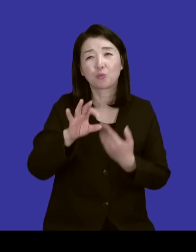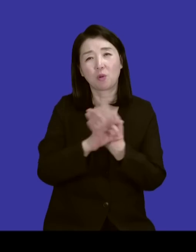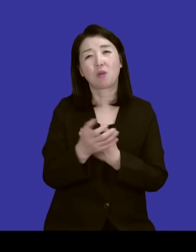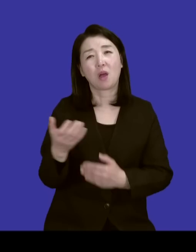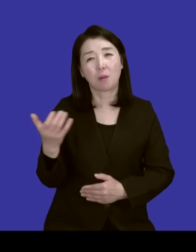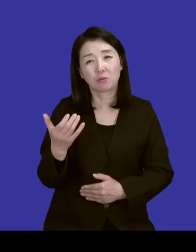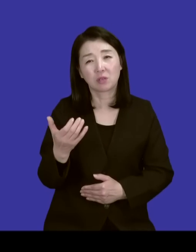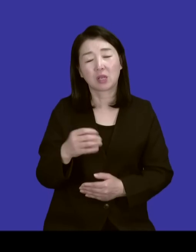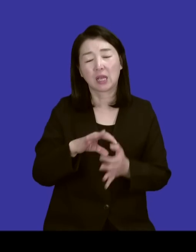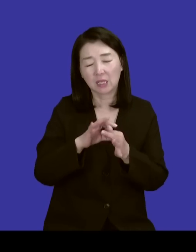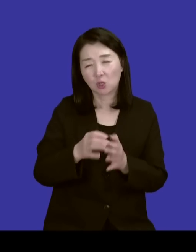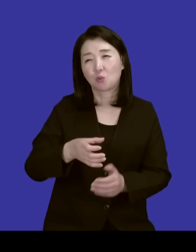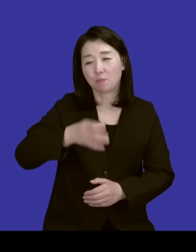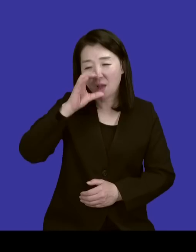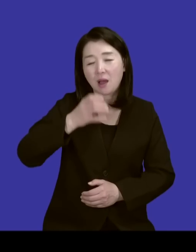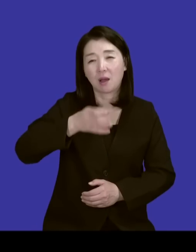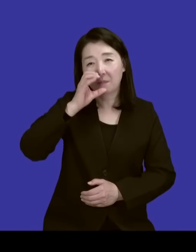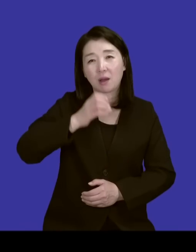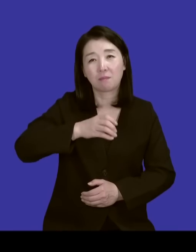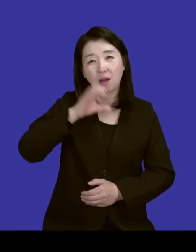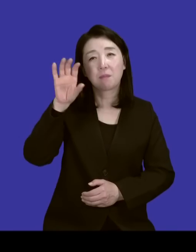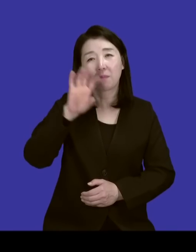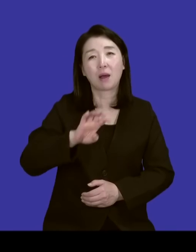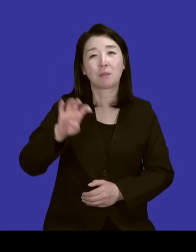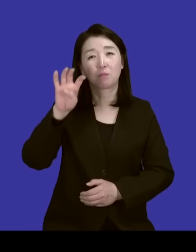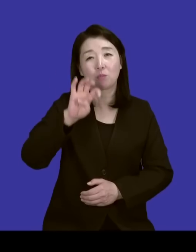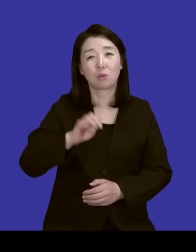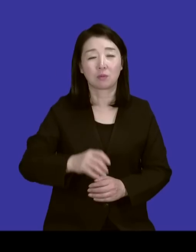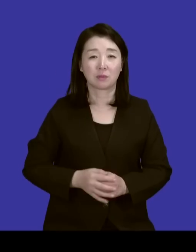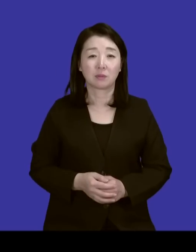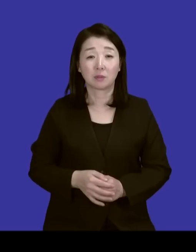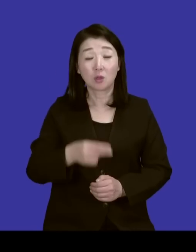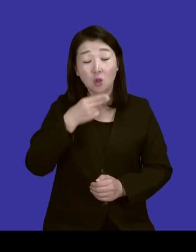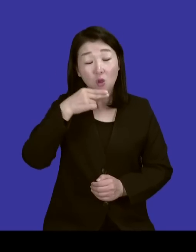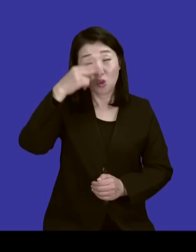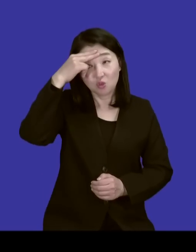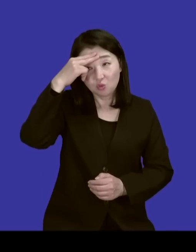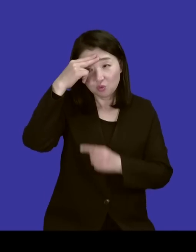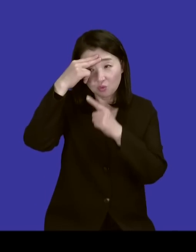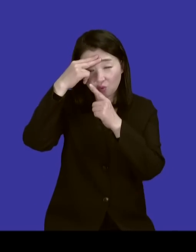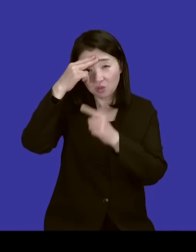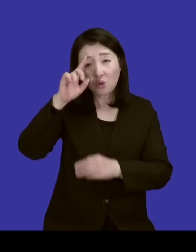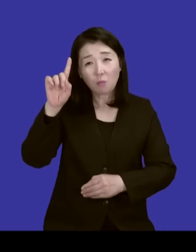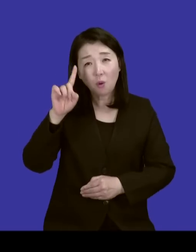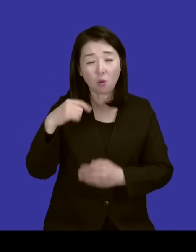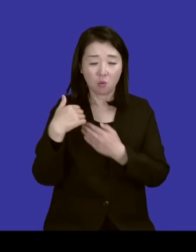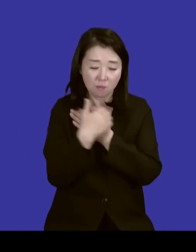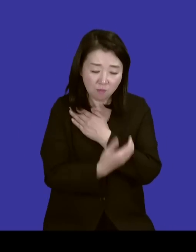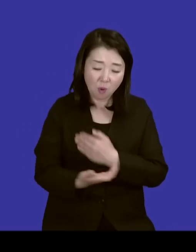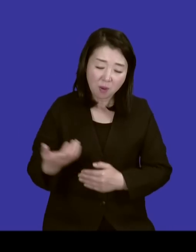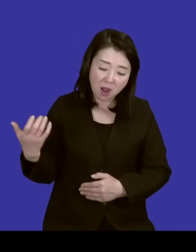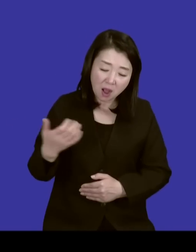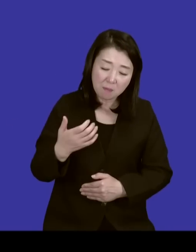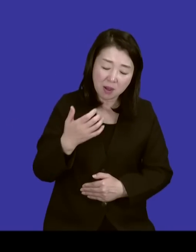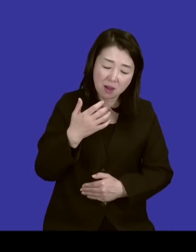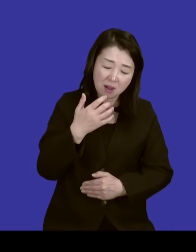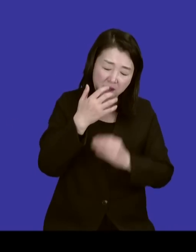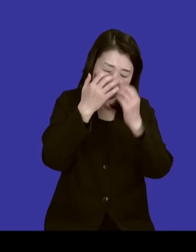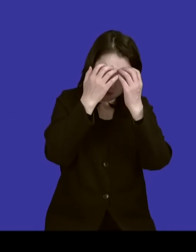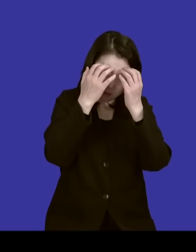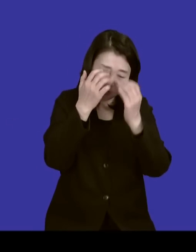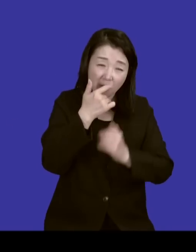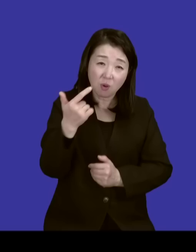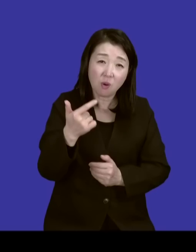마시고 그런 일들이 있었죠. 근데 이게 술이라는 게 사실은 아까도 말씀하신 것처럼 몸이 너무 아프고 고통스러우니까 잊으려고 또 계속